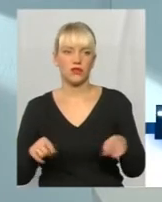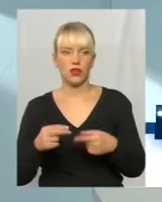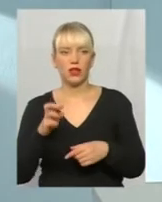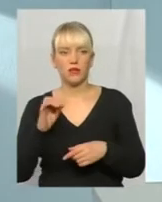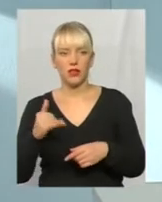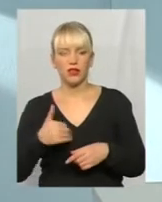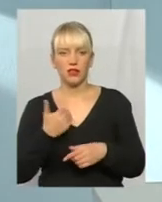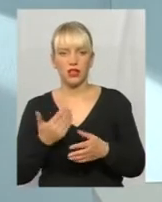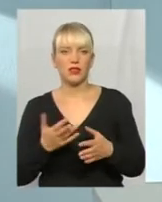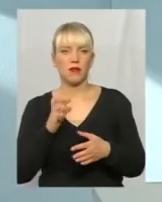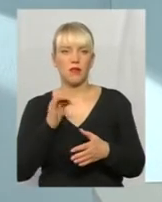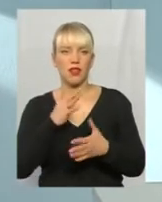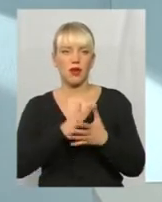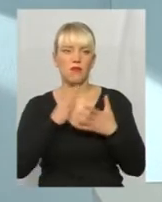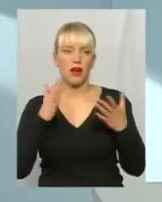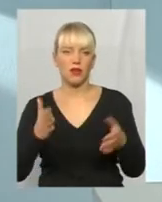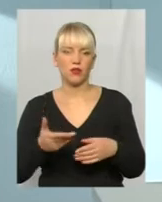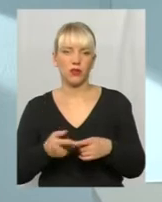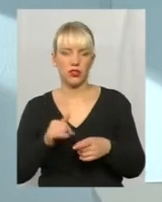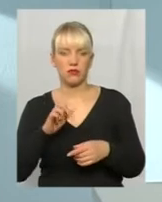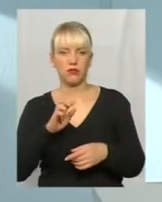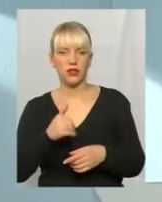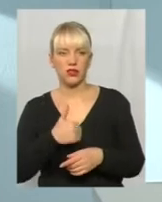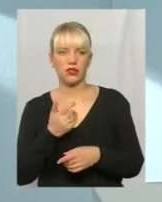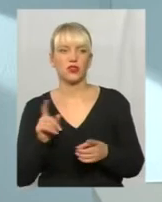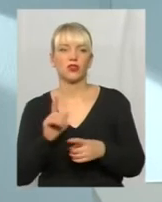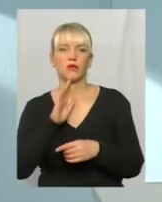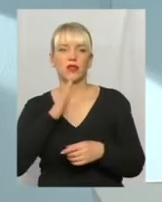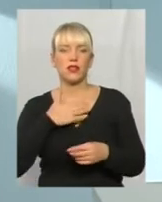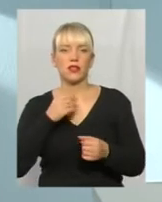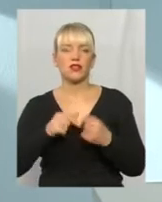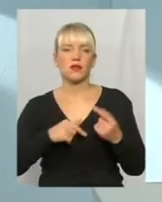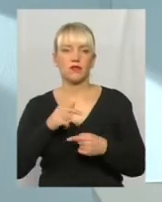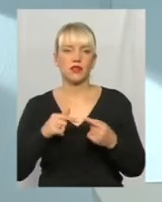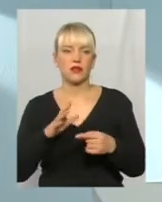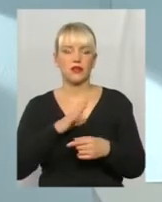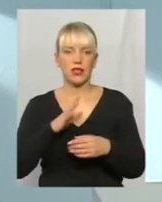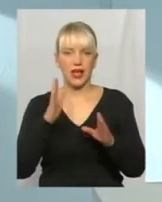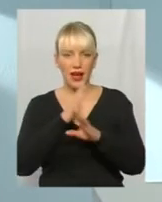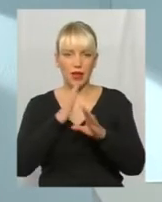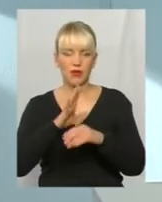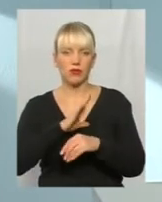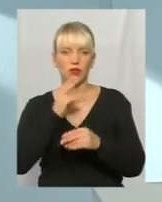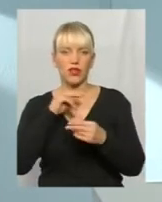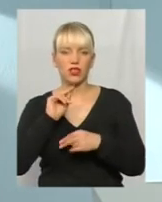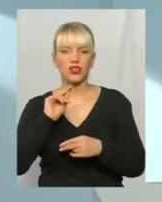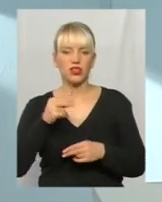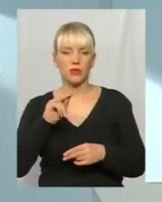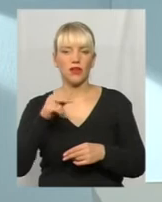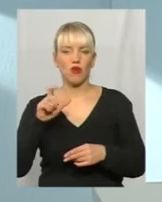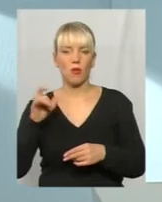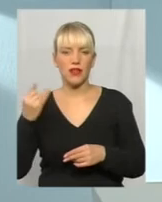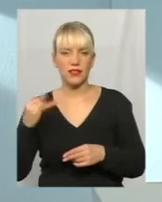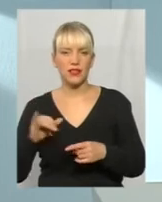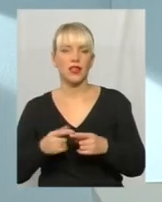хотілося набагато більше можливостей. Нам би, безумовно, хотілося, щоб наш бізнес-клімат був краще, ніж європейський. Але до цього ще